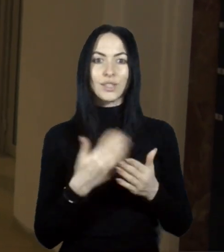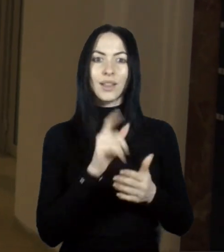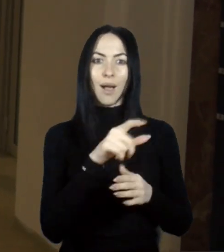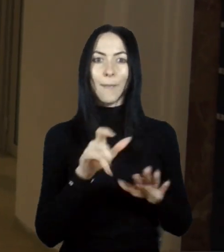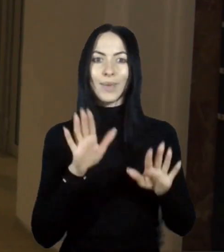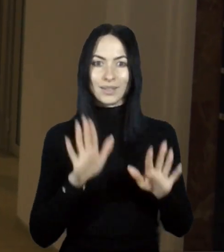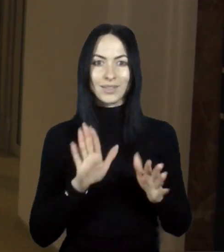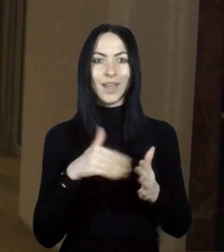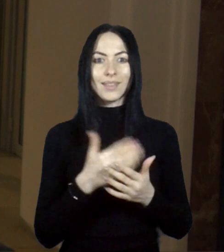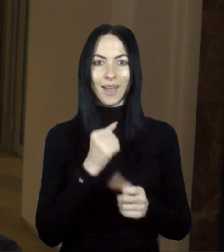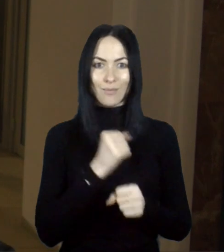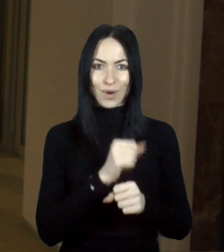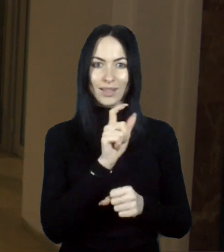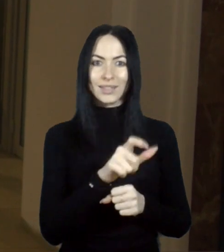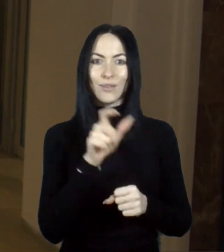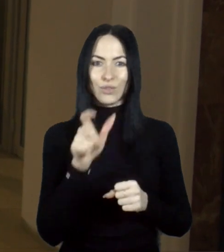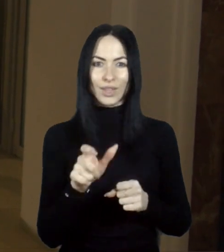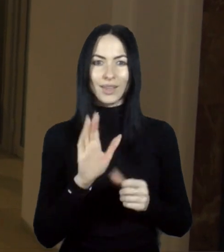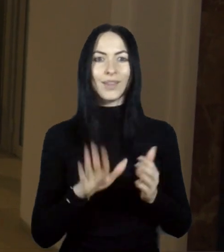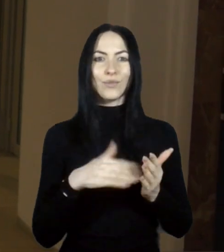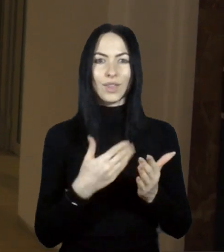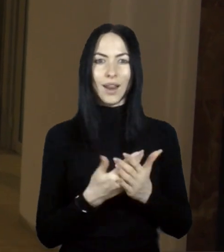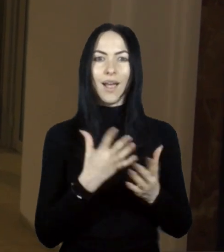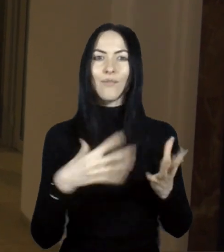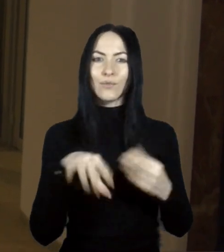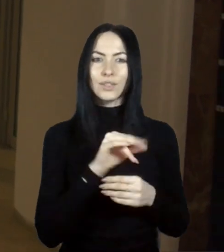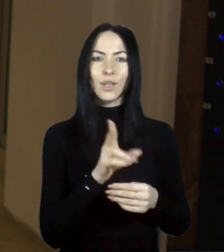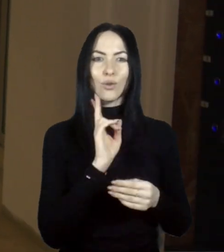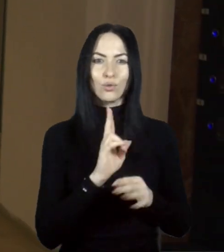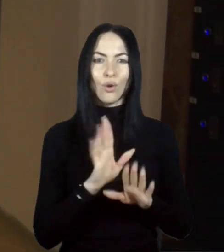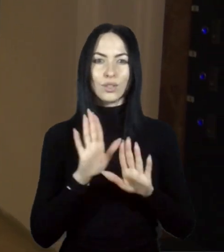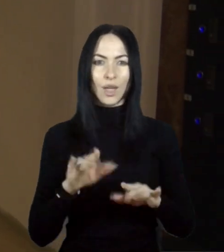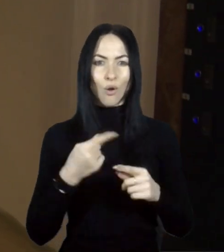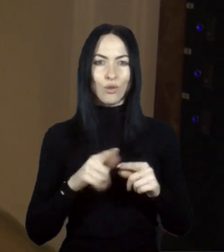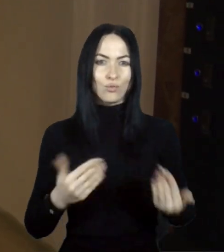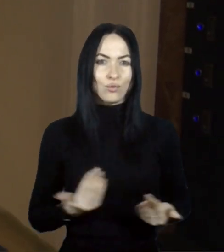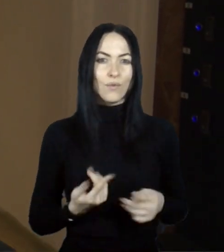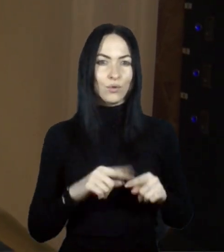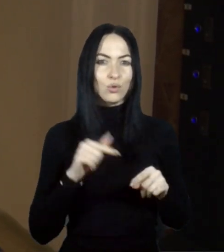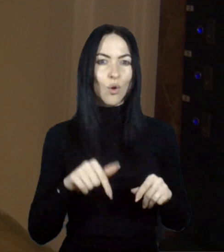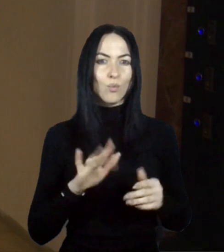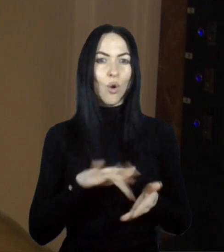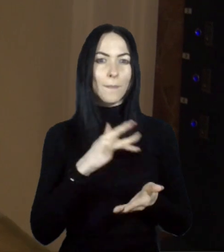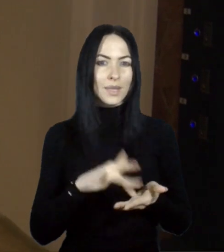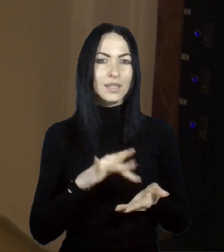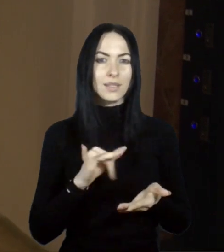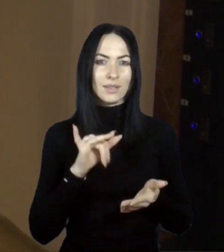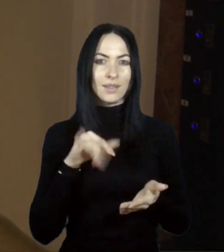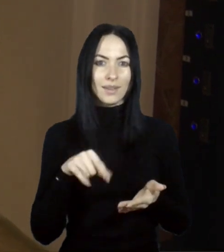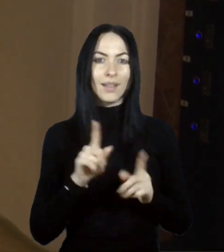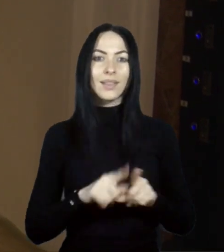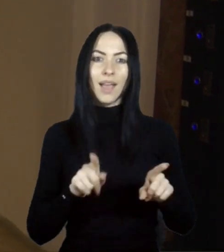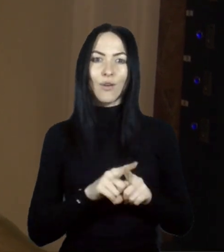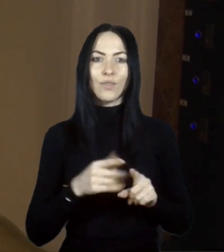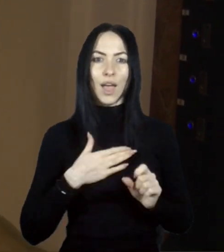працівників, для всіх, хто знаходиться в цьому місті. І також в нашій фортеці.